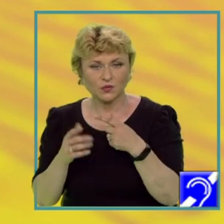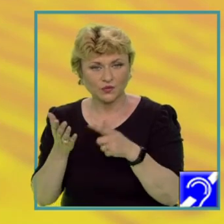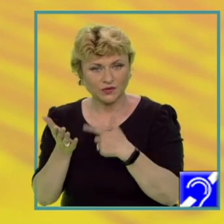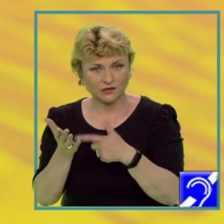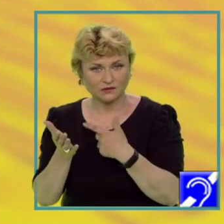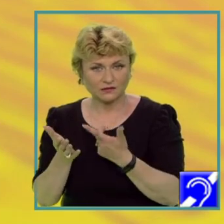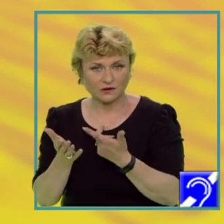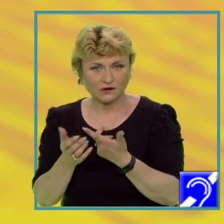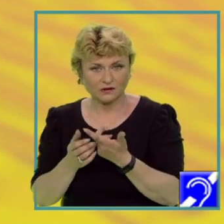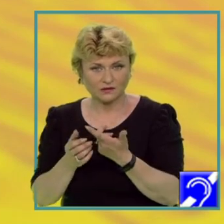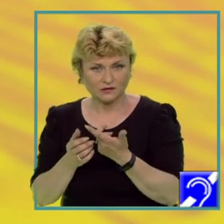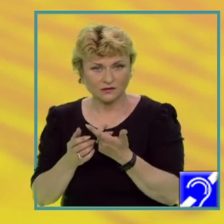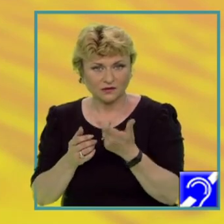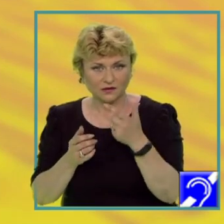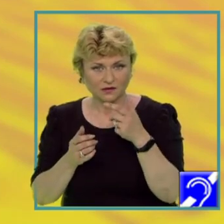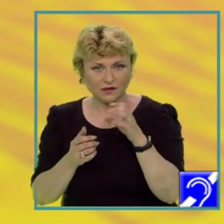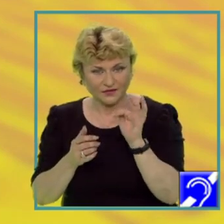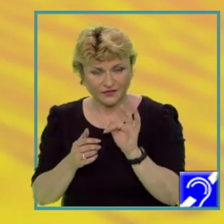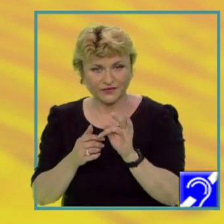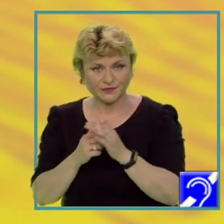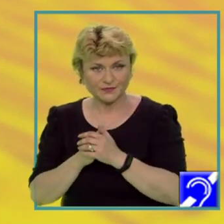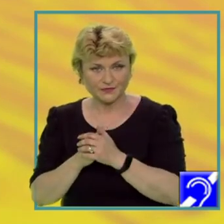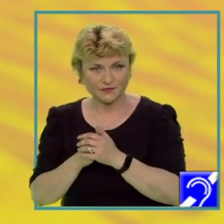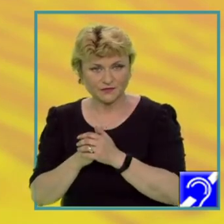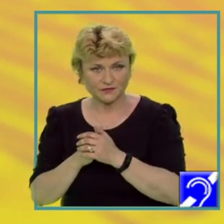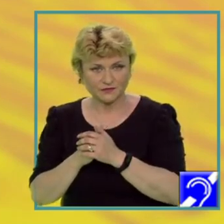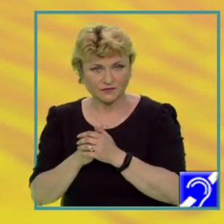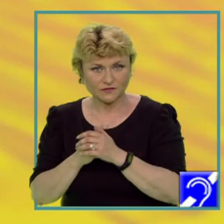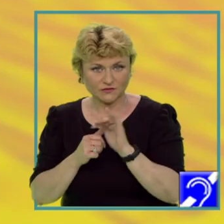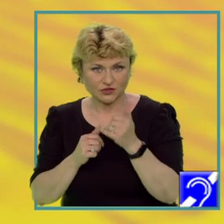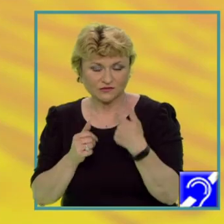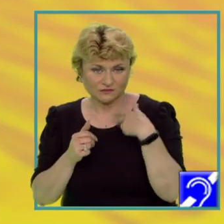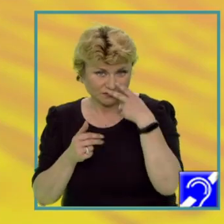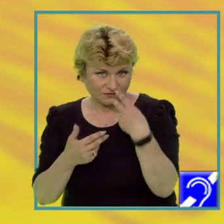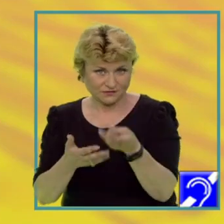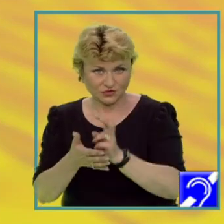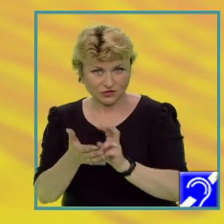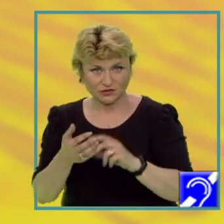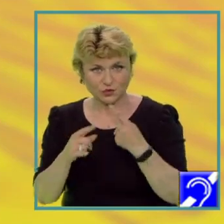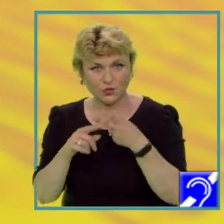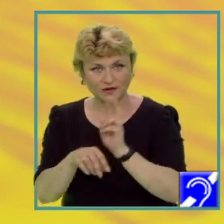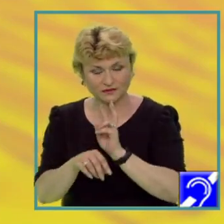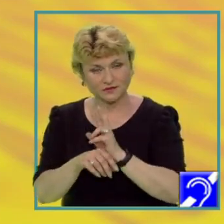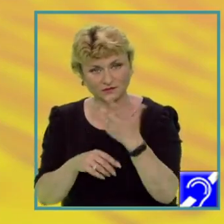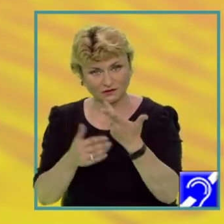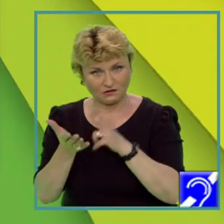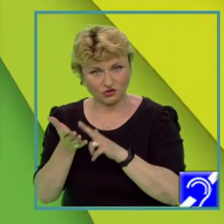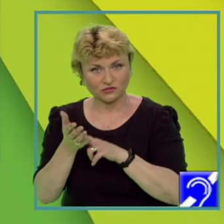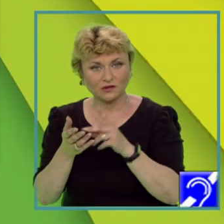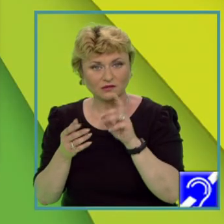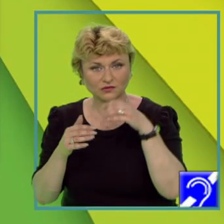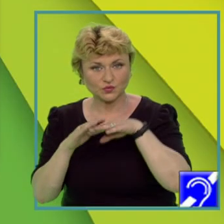unității marcate cu litera F. Iarăși, vă sugerez să citiți cu atenție cele 3 note de subsol.